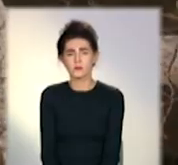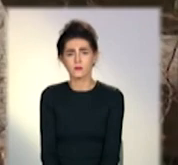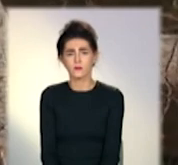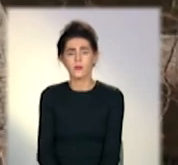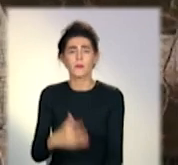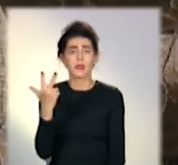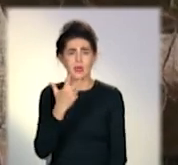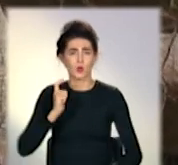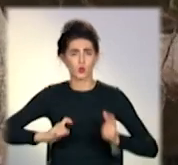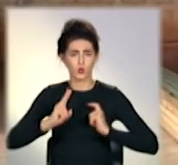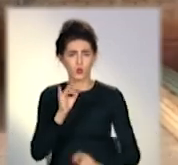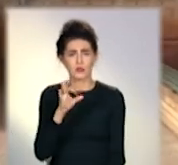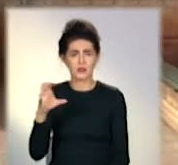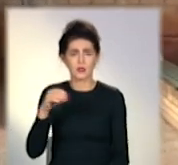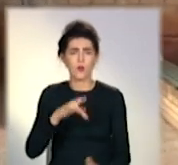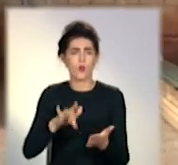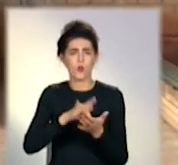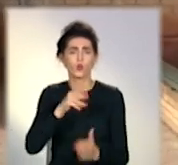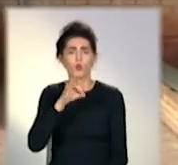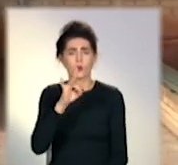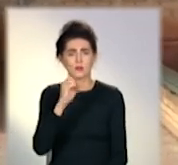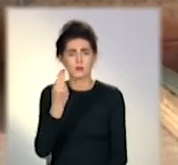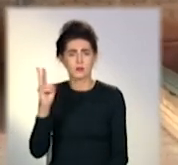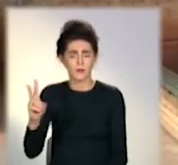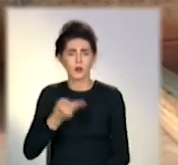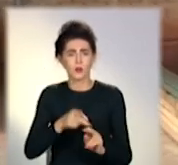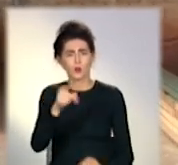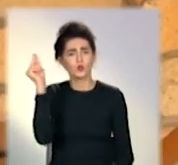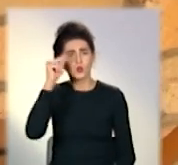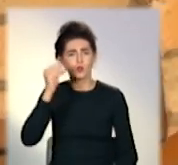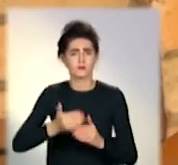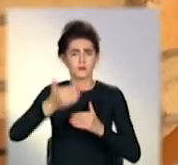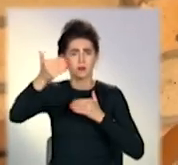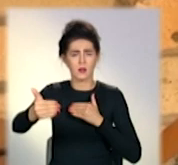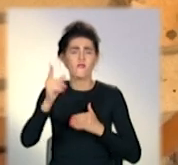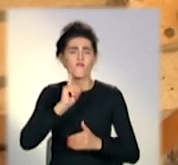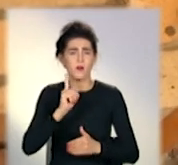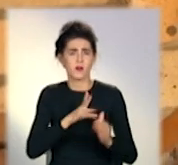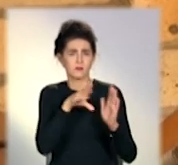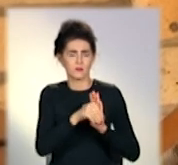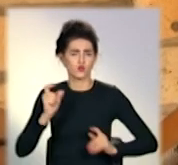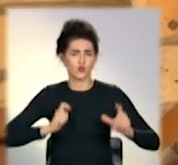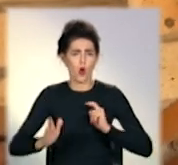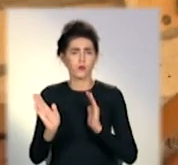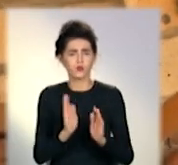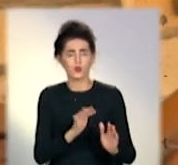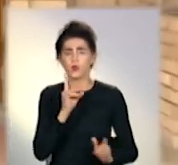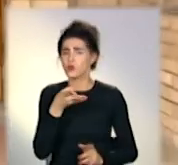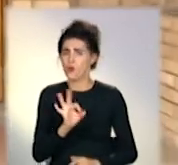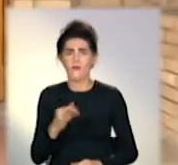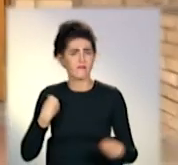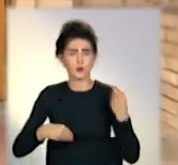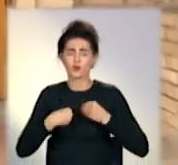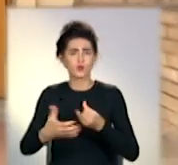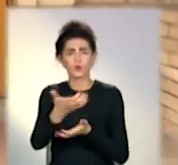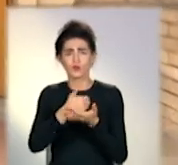Третєкурсник Данило з Торецька вчиться в медуніверситеті дистанційно і живе в студентському гуртожитку. Та валізи поки не збирав, бо